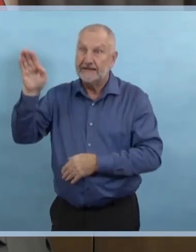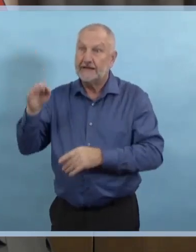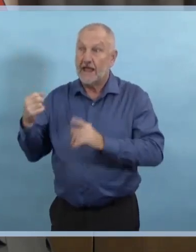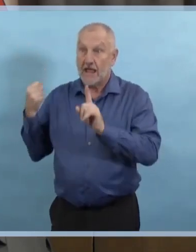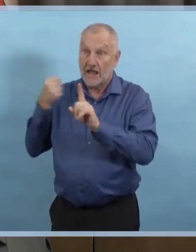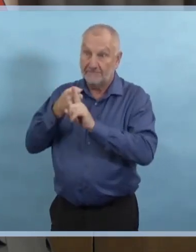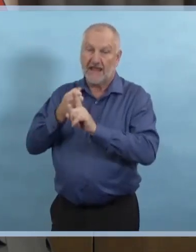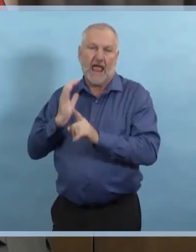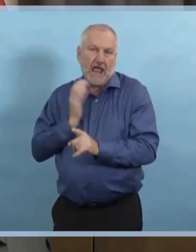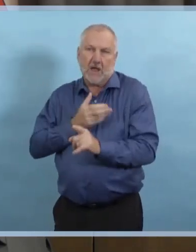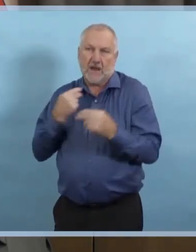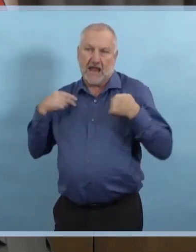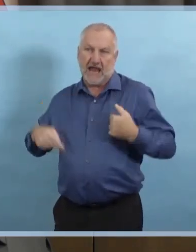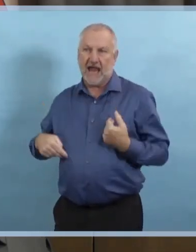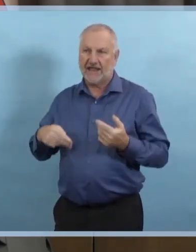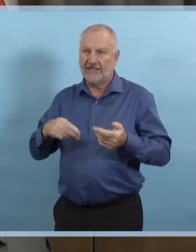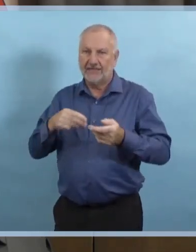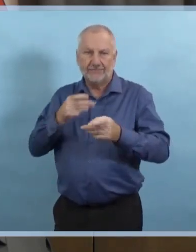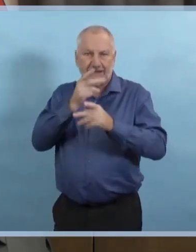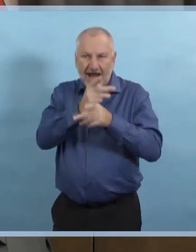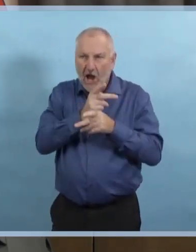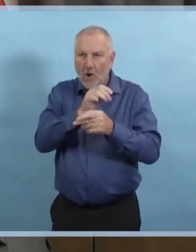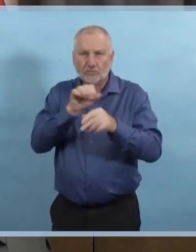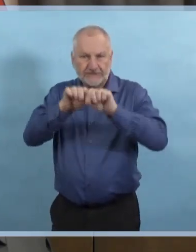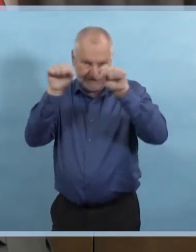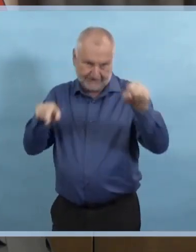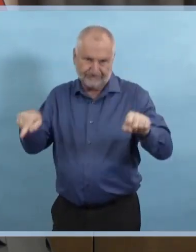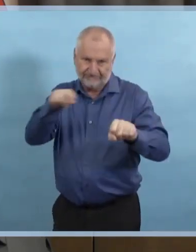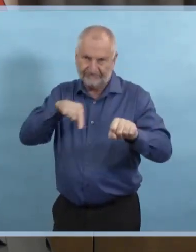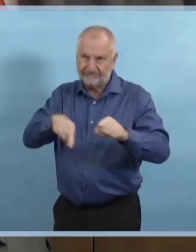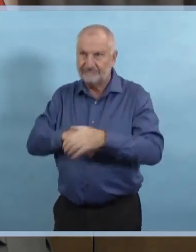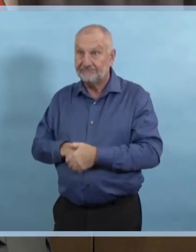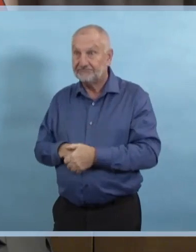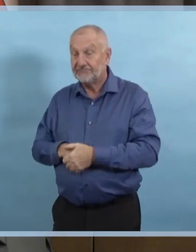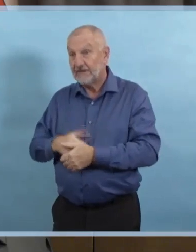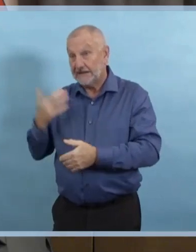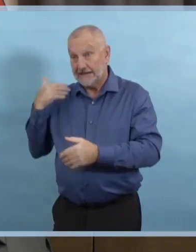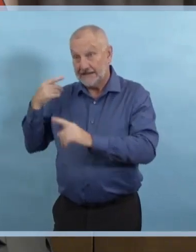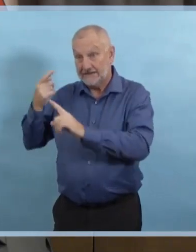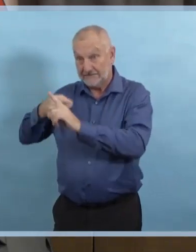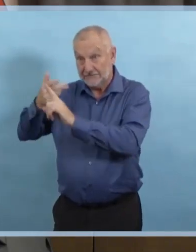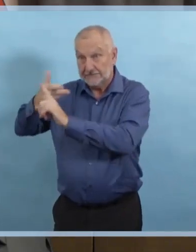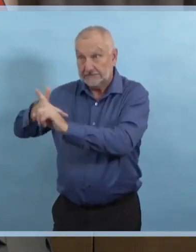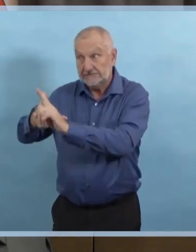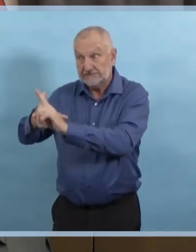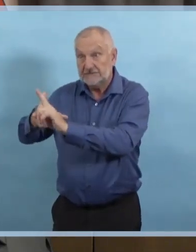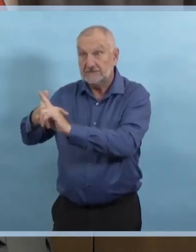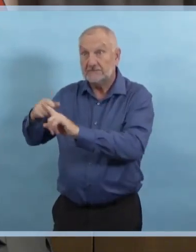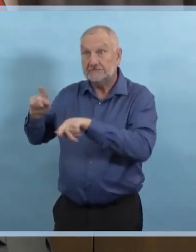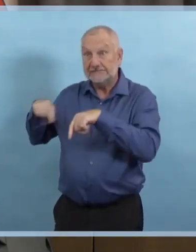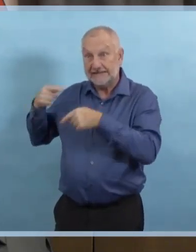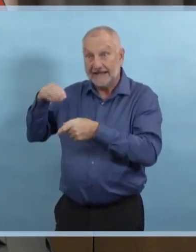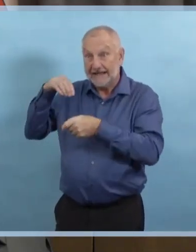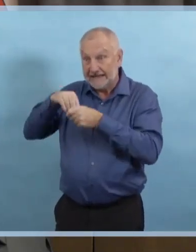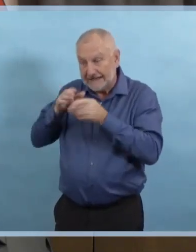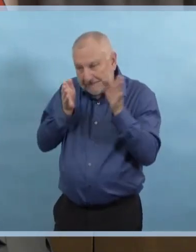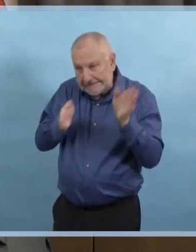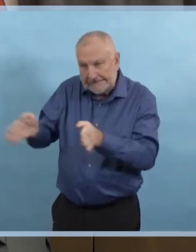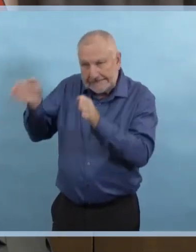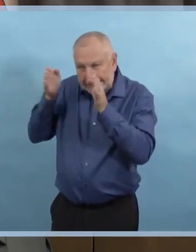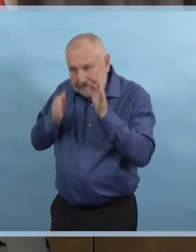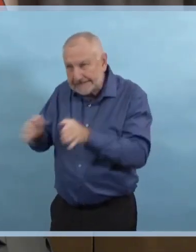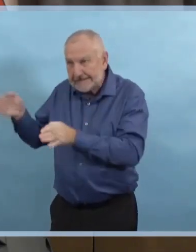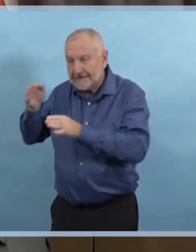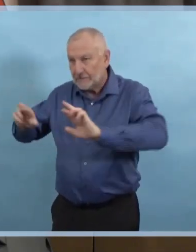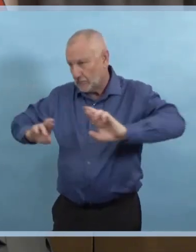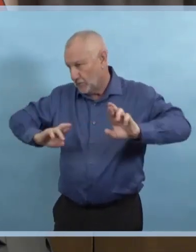'interne se sont poursuivis à un rythme intensifié en s'attendant à la prochaine vague, ce que